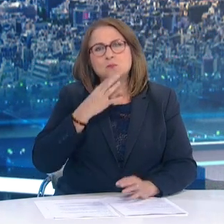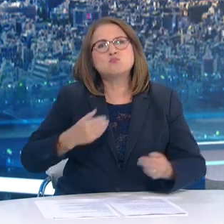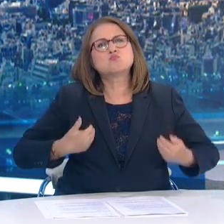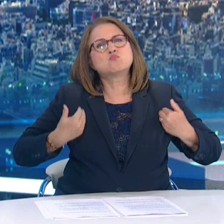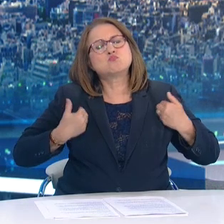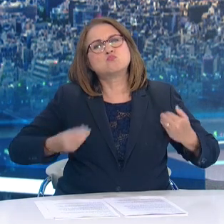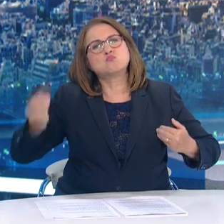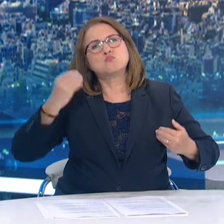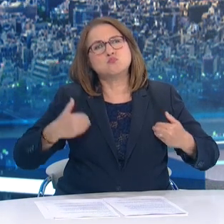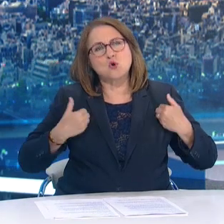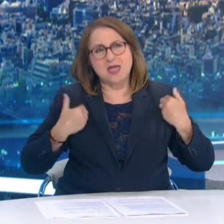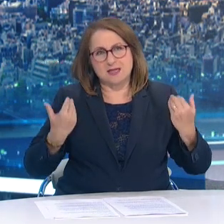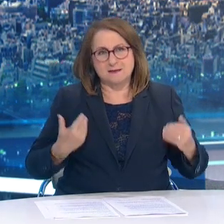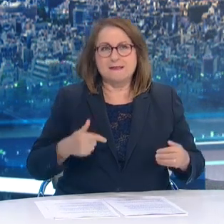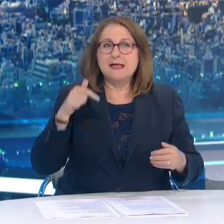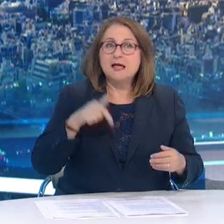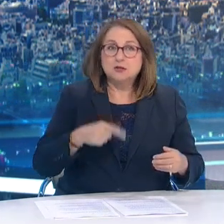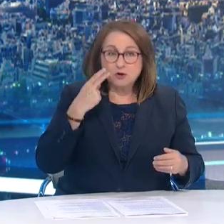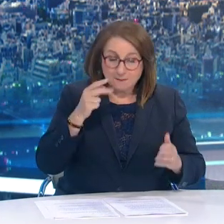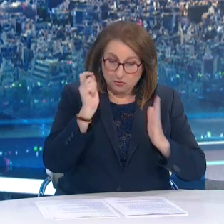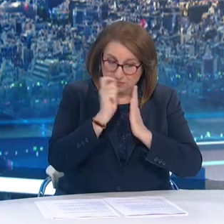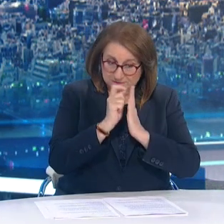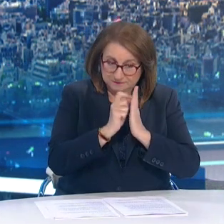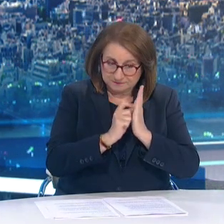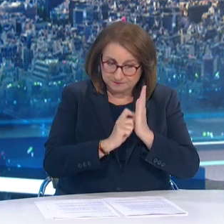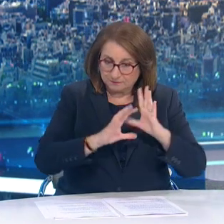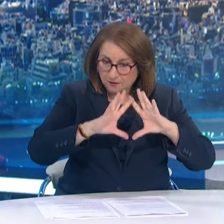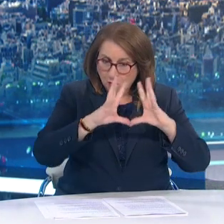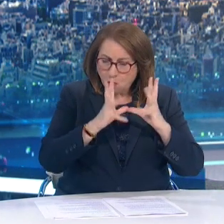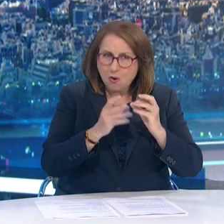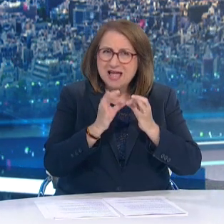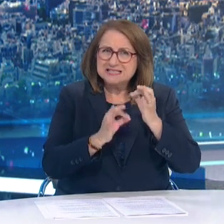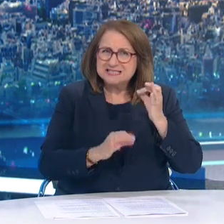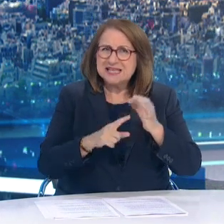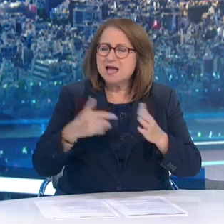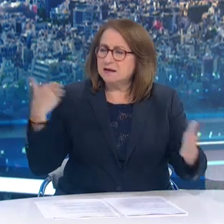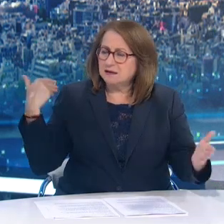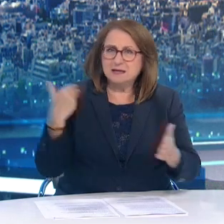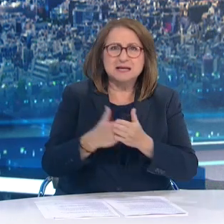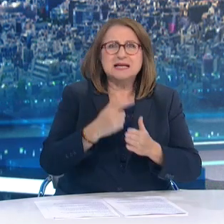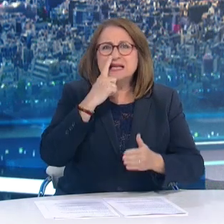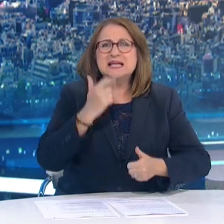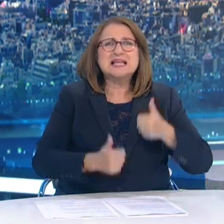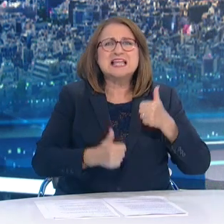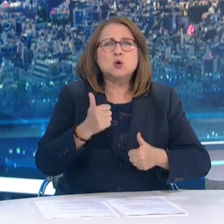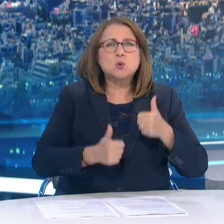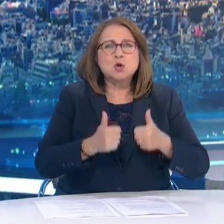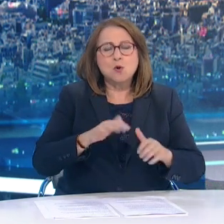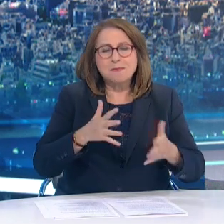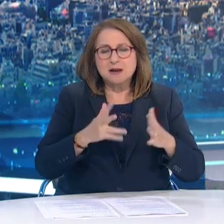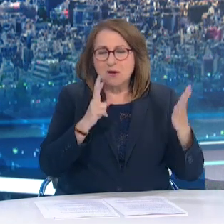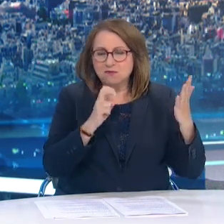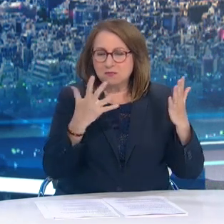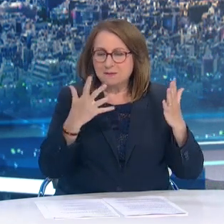Αφού αν δει κανείς προσεκτικά τα στοιχεία του ΕΟΔΗ, κατά τη διάρκεια του Ιουνίου είχαμε μια μείωση των νέων κρουσμάτων κατά 75%